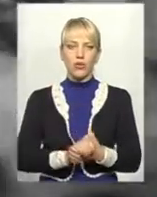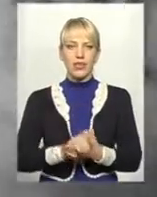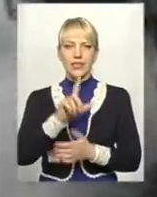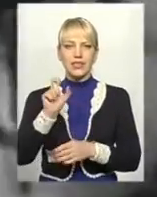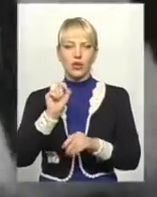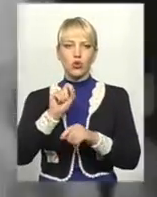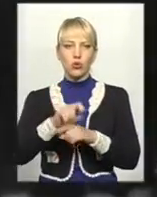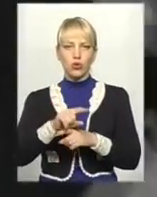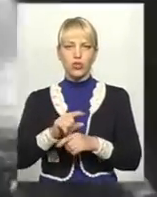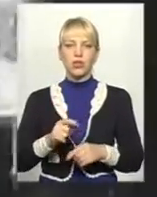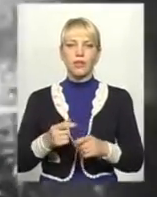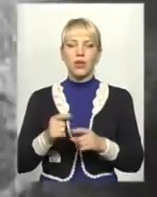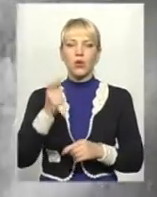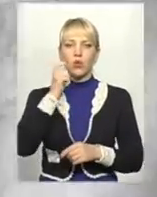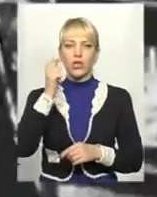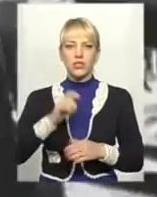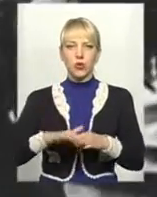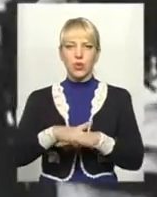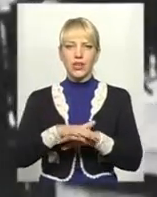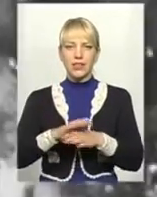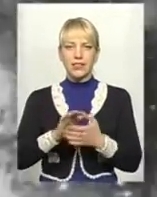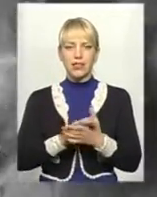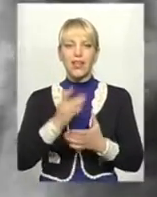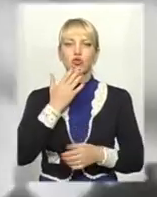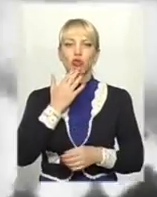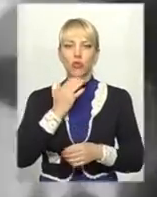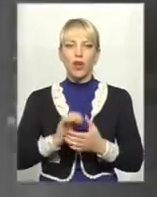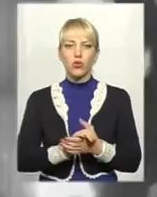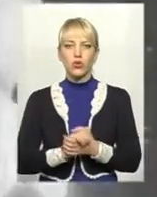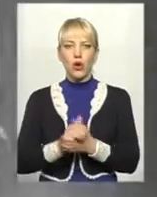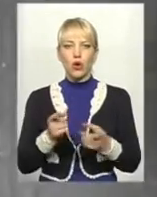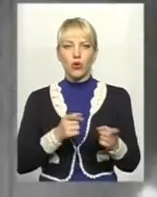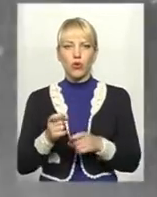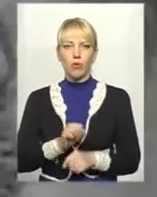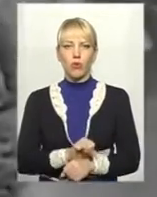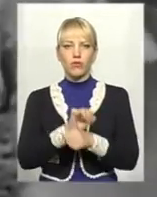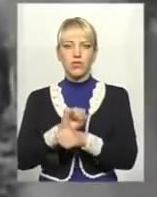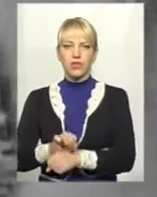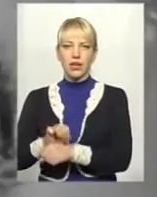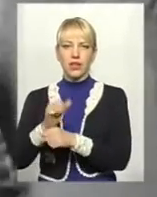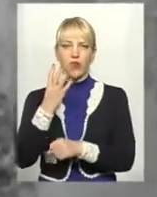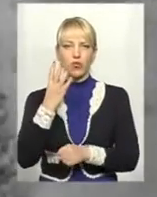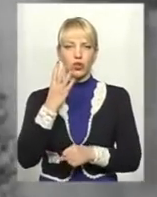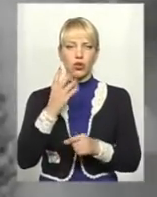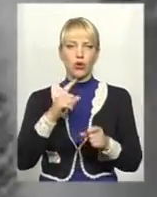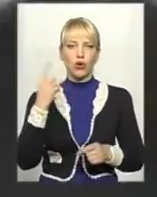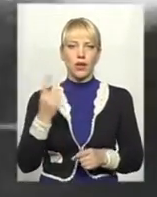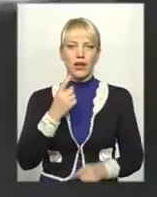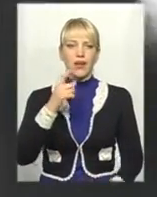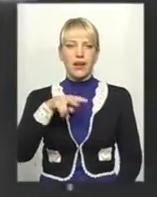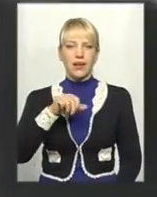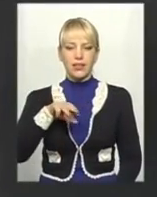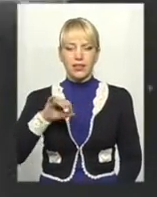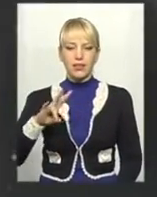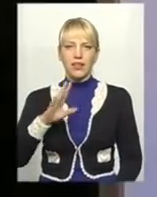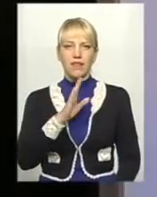керівництва Українського національного союзу відповідав за підготовку повстання у чотирьох повітах Подільської губернії. Літинському, Вінницькому,